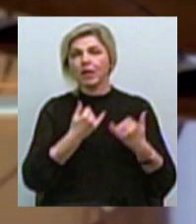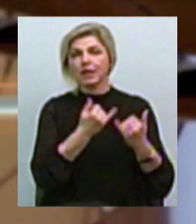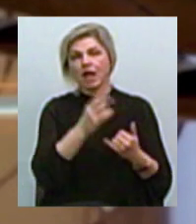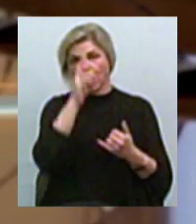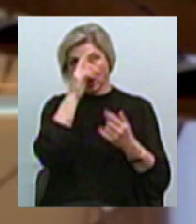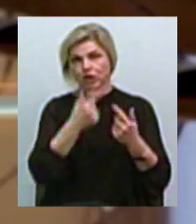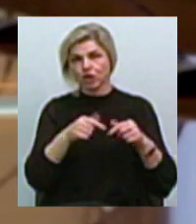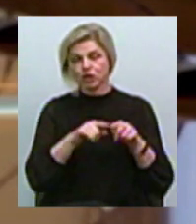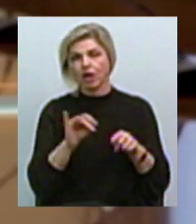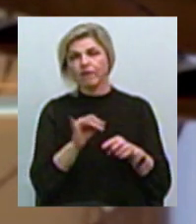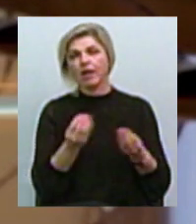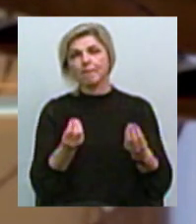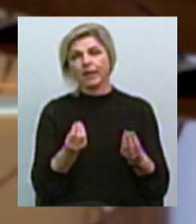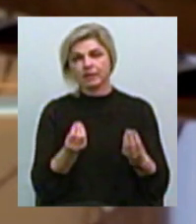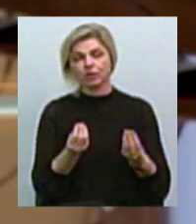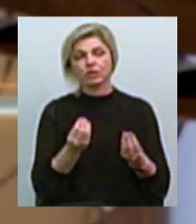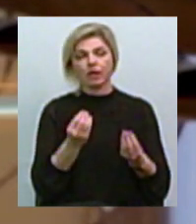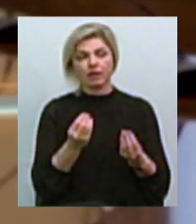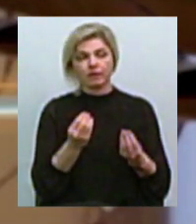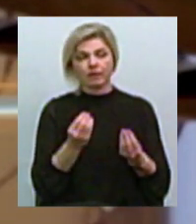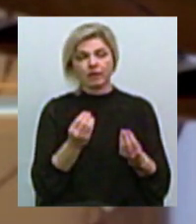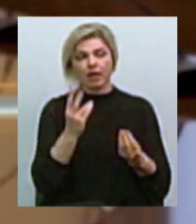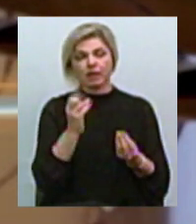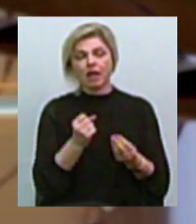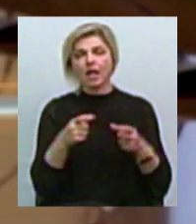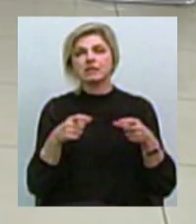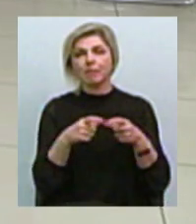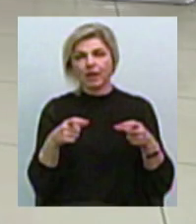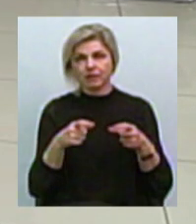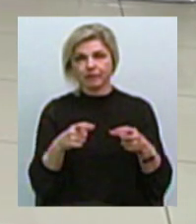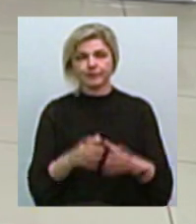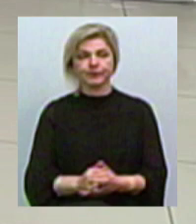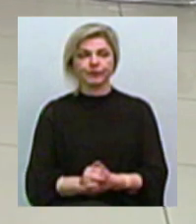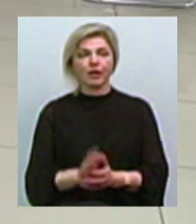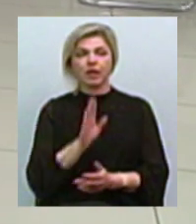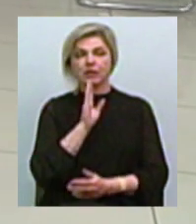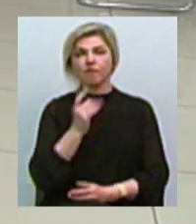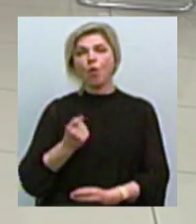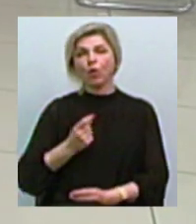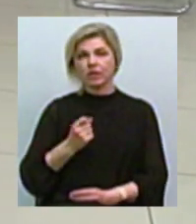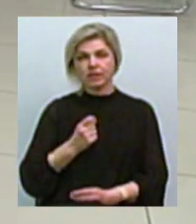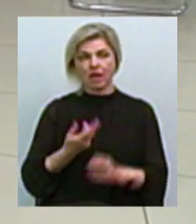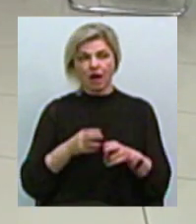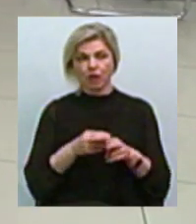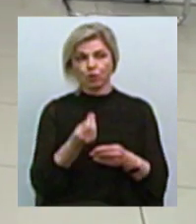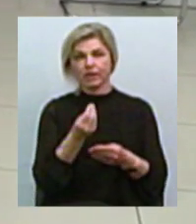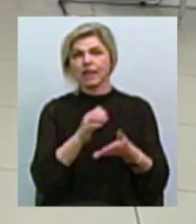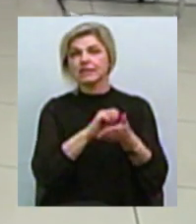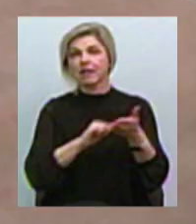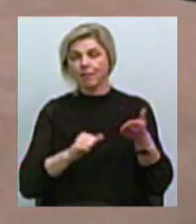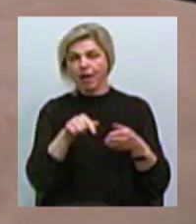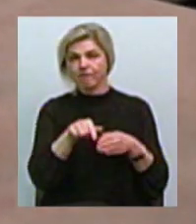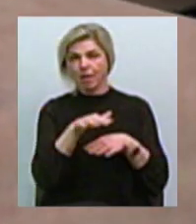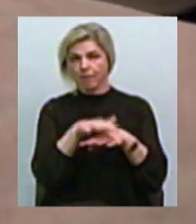Витрати держави та бізнесу на виготовлення та оброблення банкнот тепер знизяться Одеситка Дар'я, яка сьогодні знімає гроші в цьому банку, каже